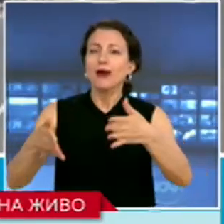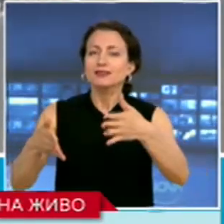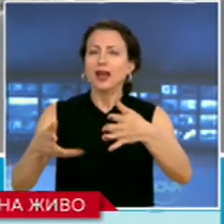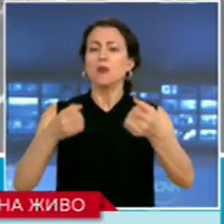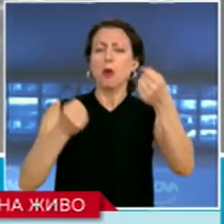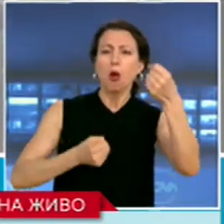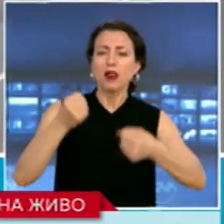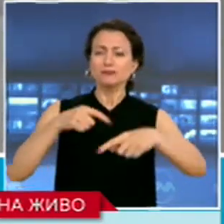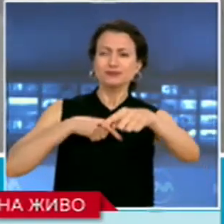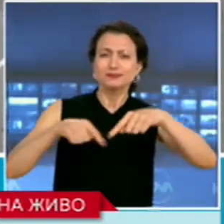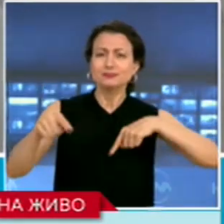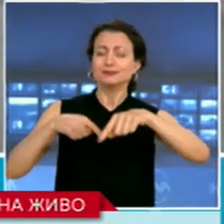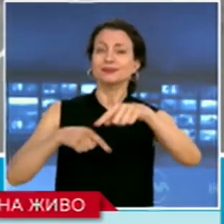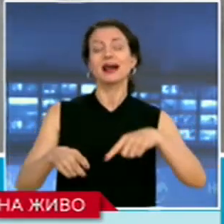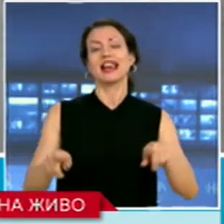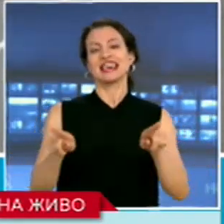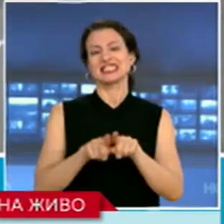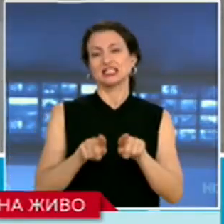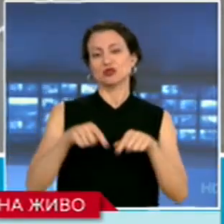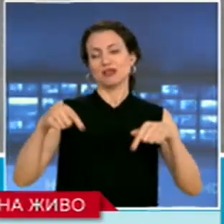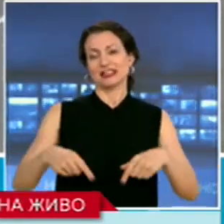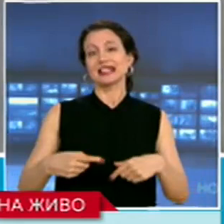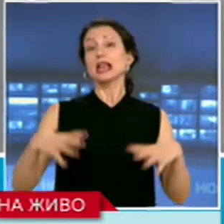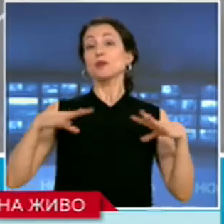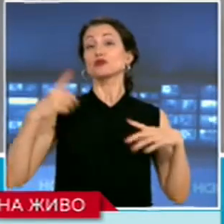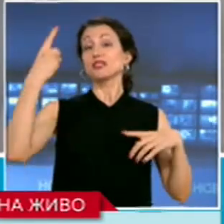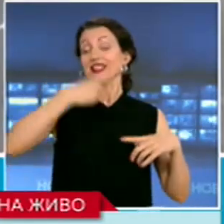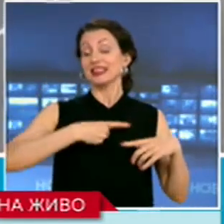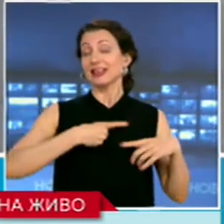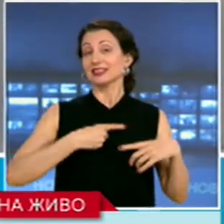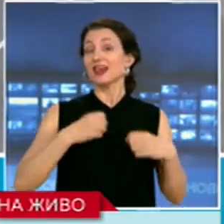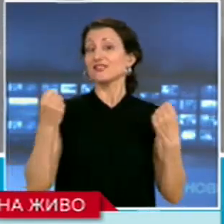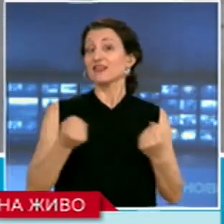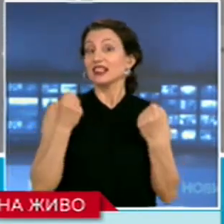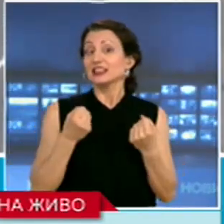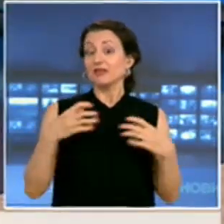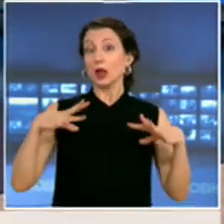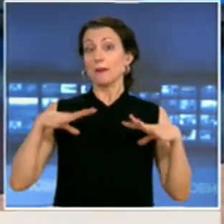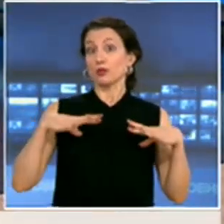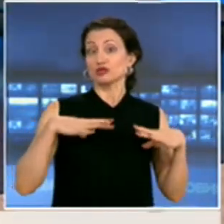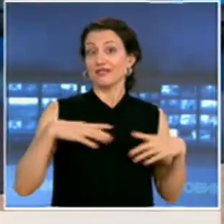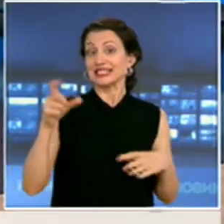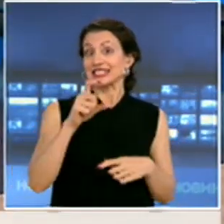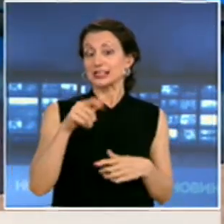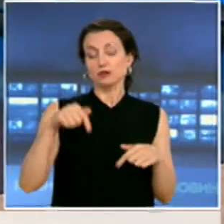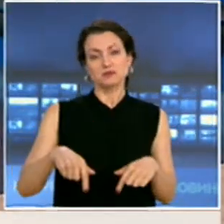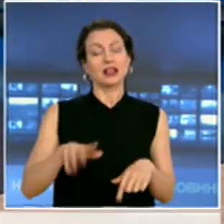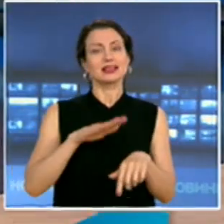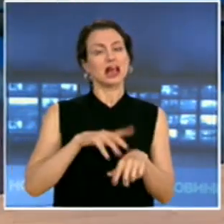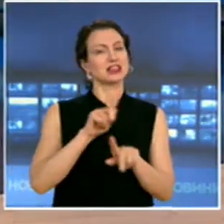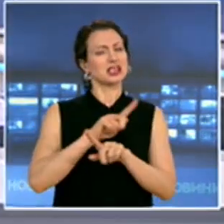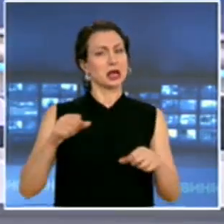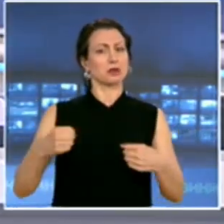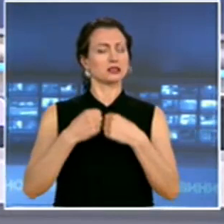е почивен ден и активен отпускарски сезон, поддани на Мевере, към този момент няма сериозни инциденти. Информация на Ильяна Шишкова.